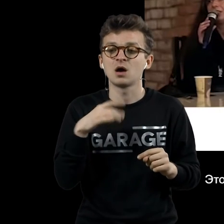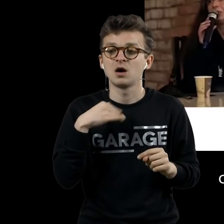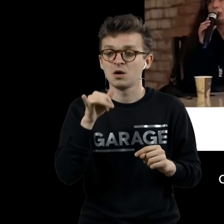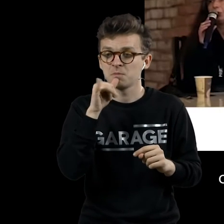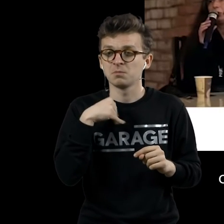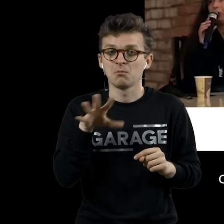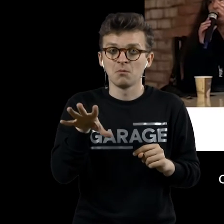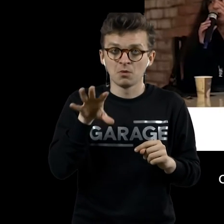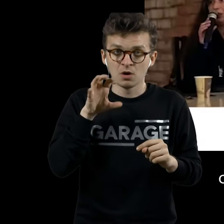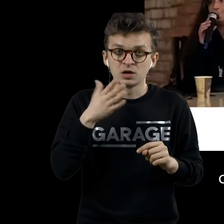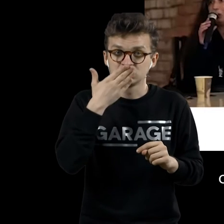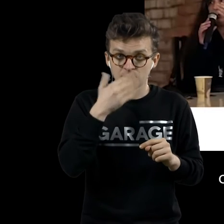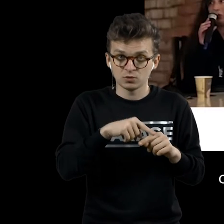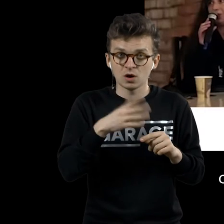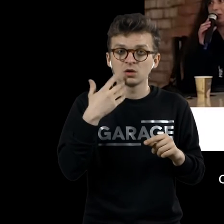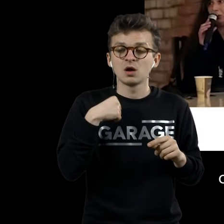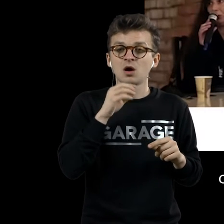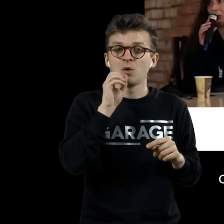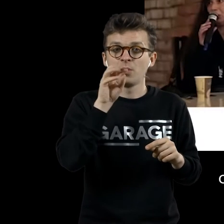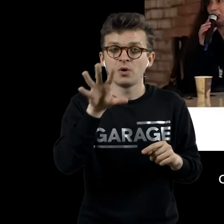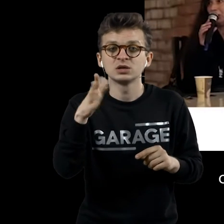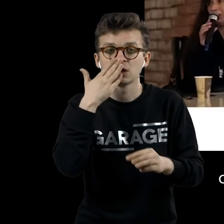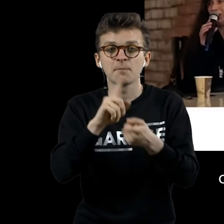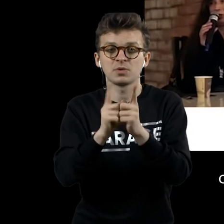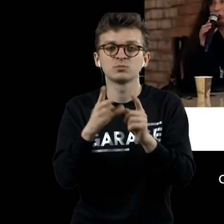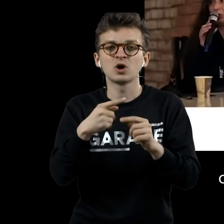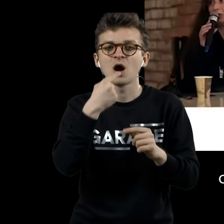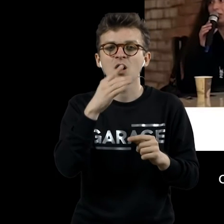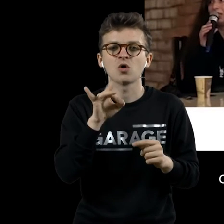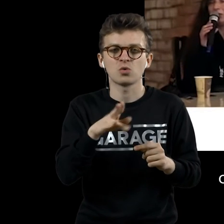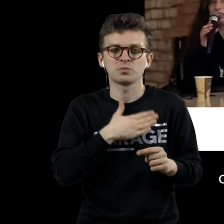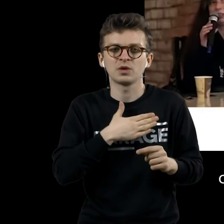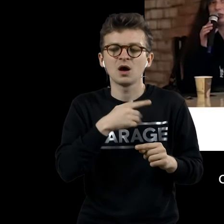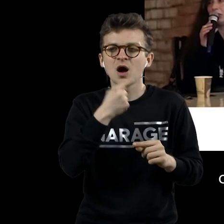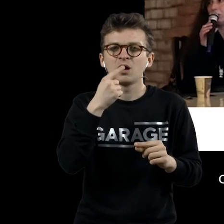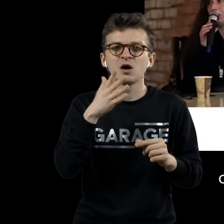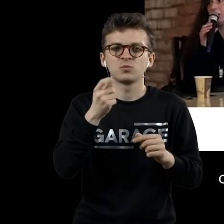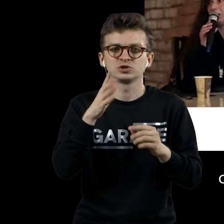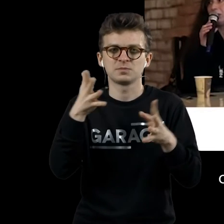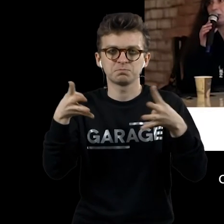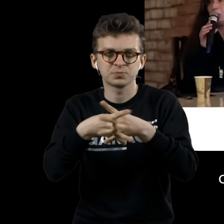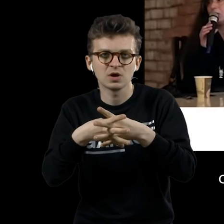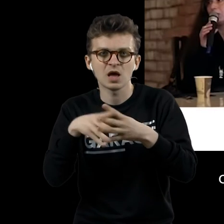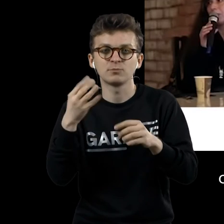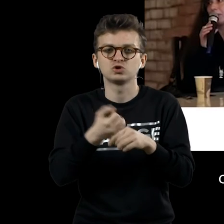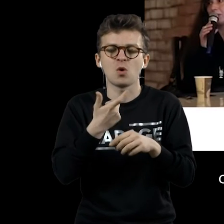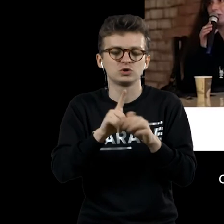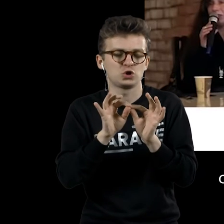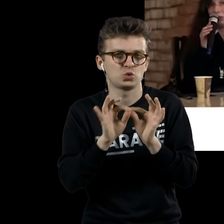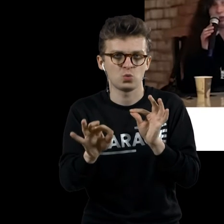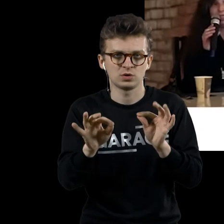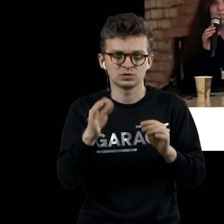Он немножко смешивается с запахом рта того, кто его курит, кто курил. Вот эти ощущения появляются инфратонким.